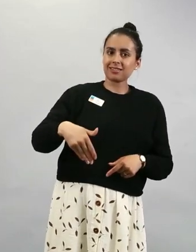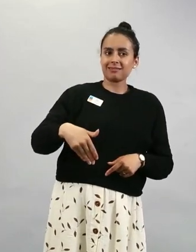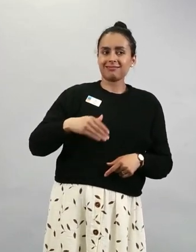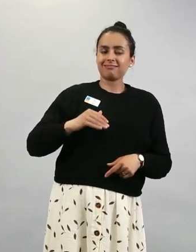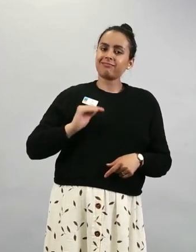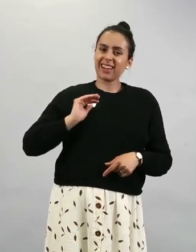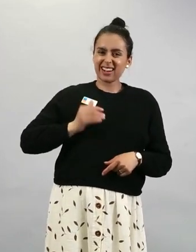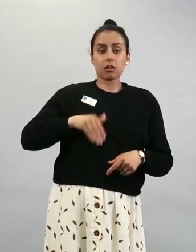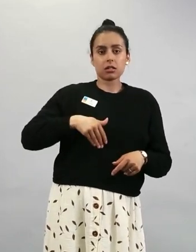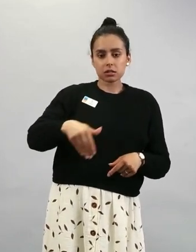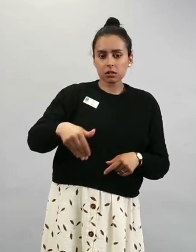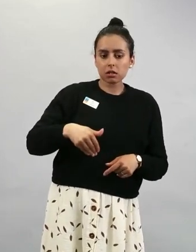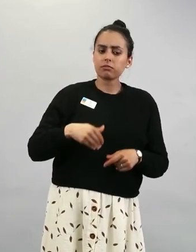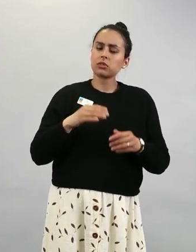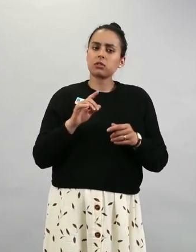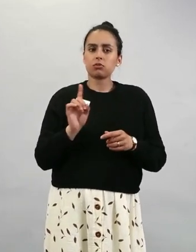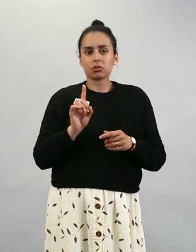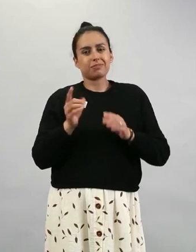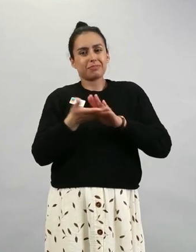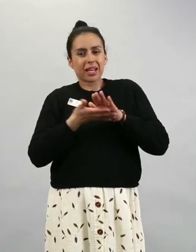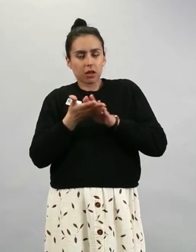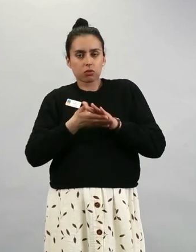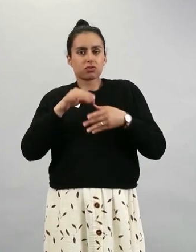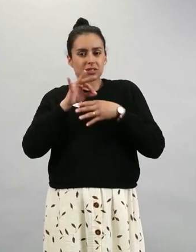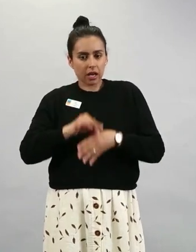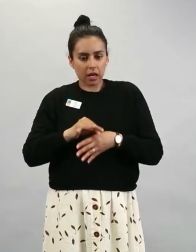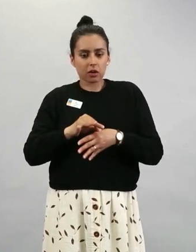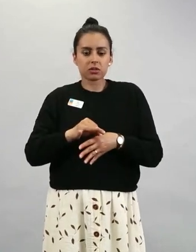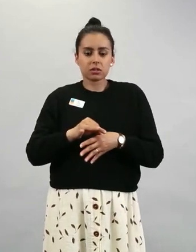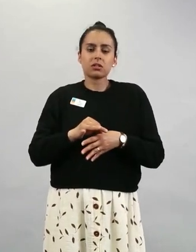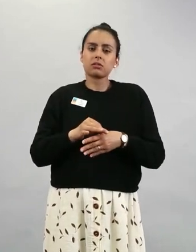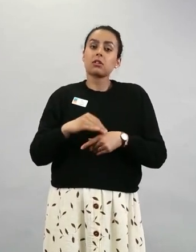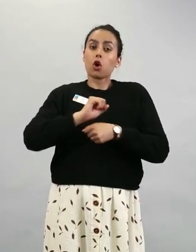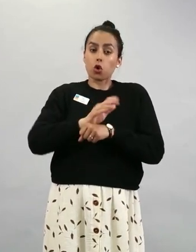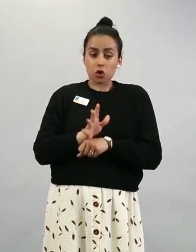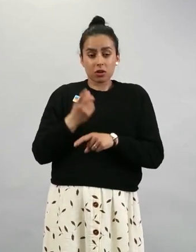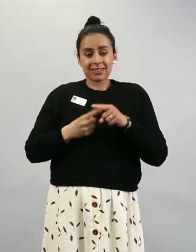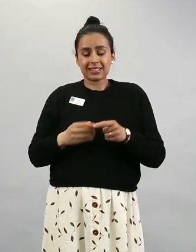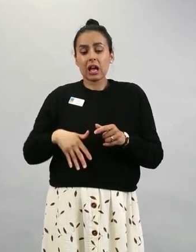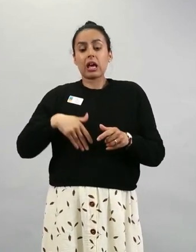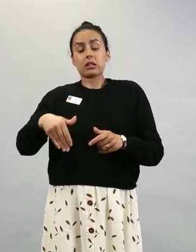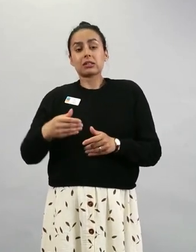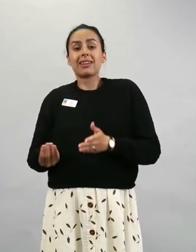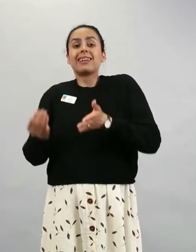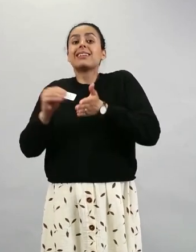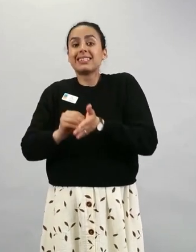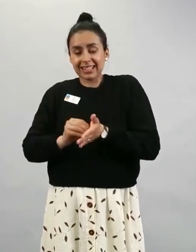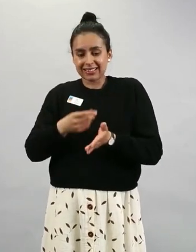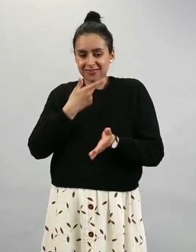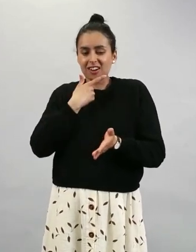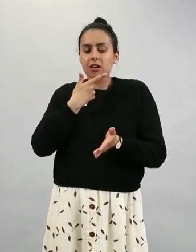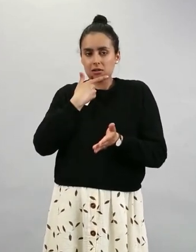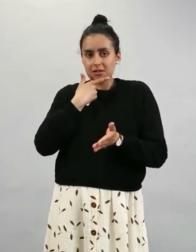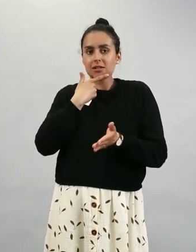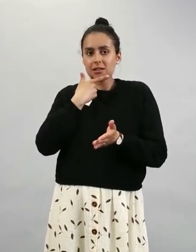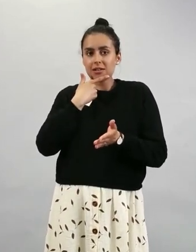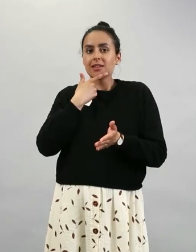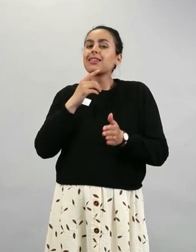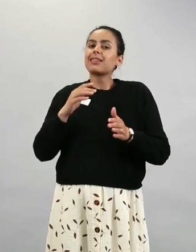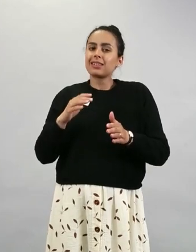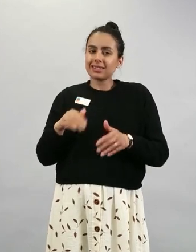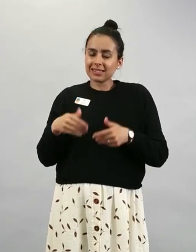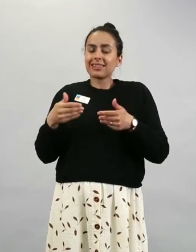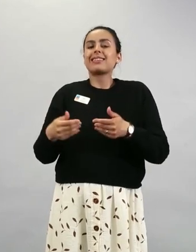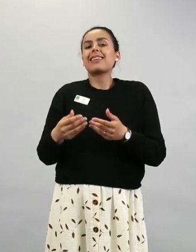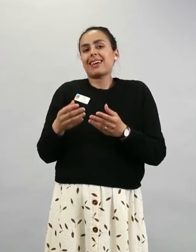on joku perussairaus, jonka vuoksi korona olisi hänelle raskauden lisäksi vaarallinen, niin silloin hänen kanssaan